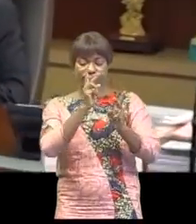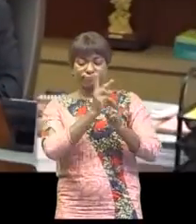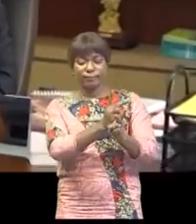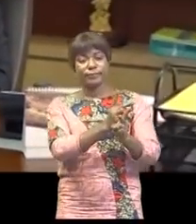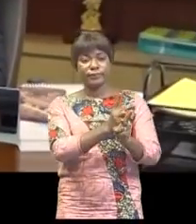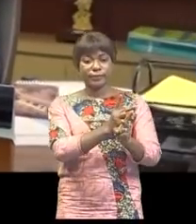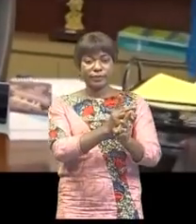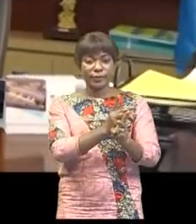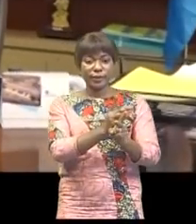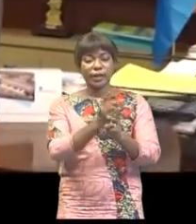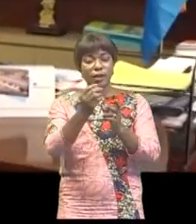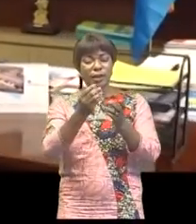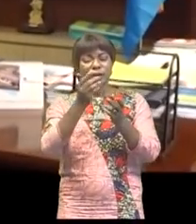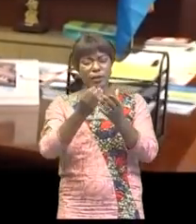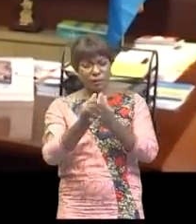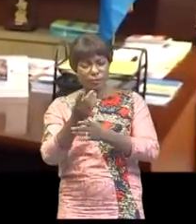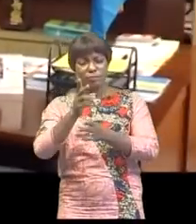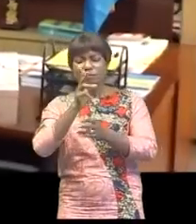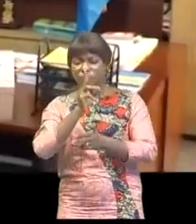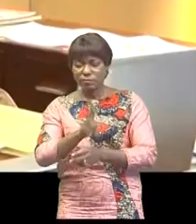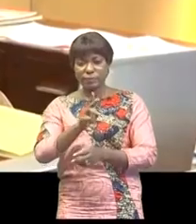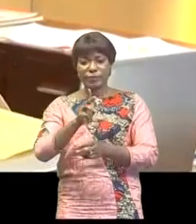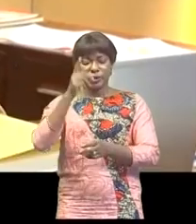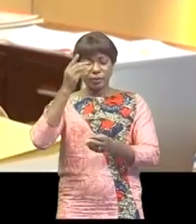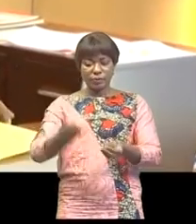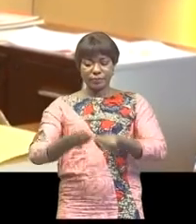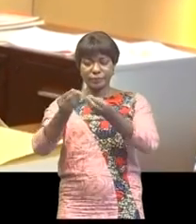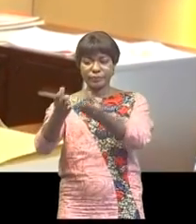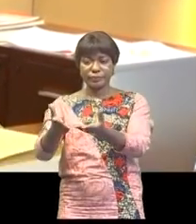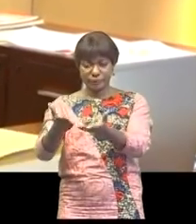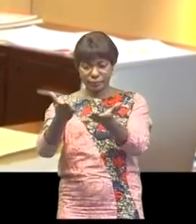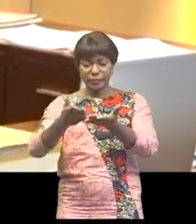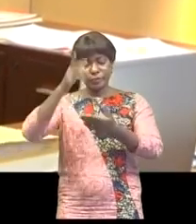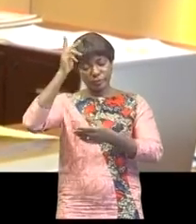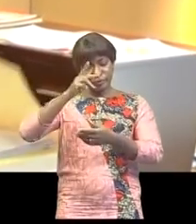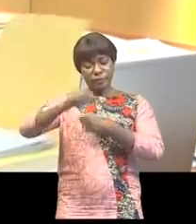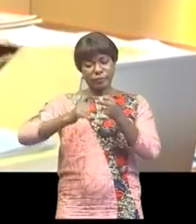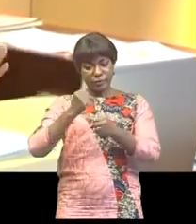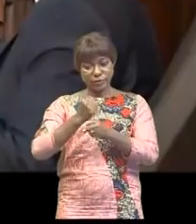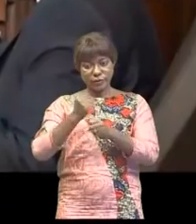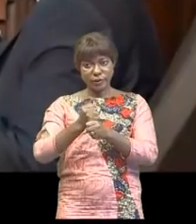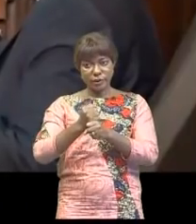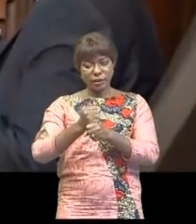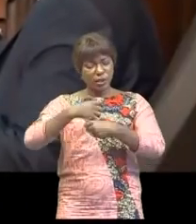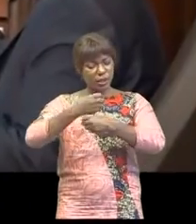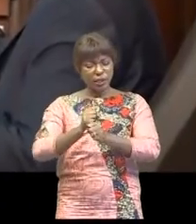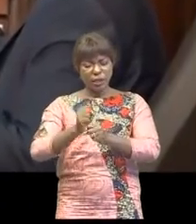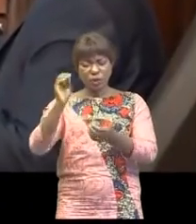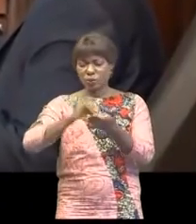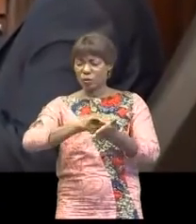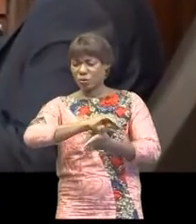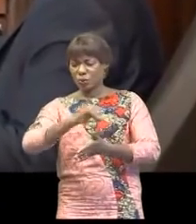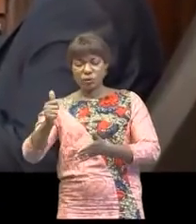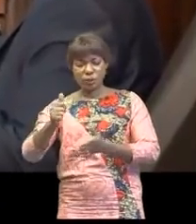des ressources propres et pérennes pour la mise en œuvre de sa politique sans créer une quelconque charge